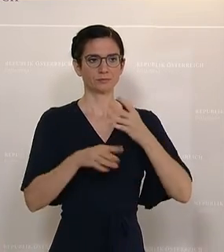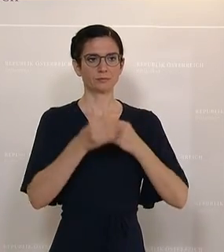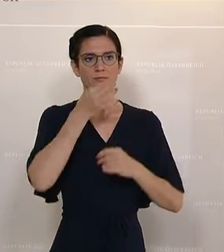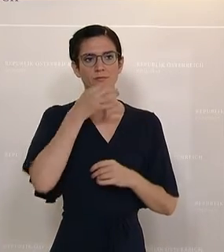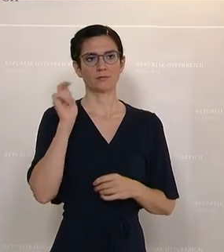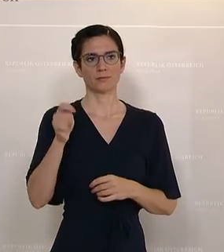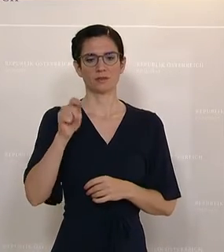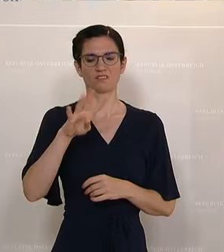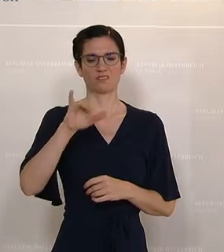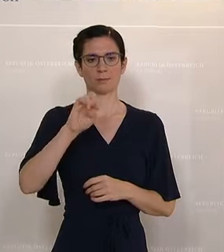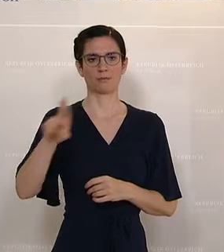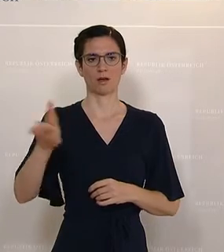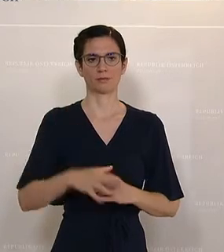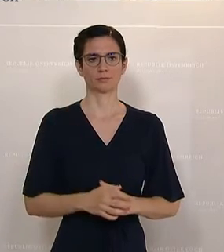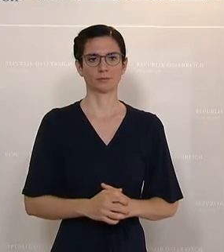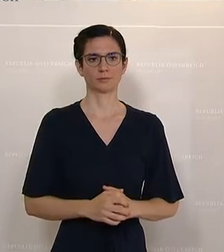Abgeordnete Wimmer.